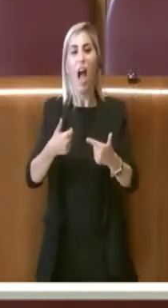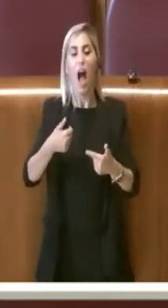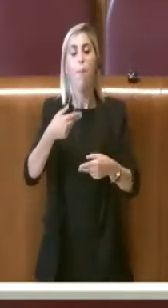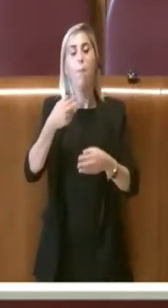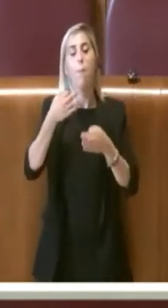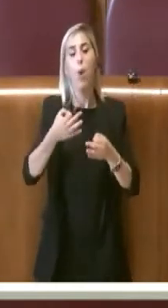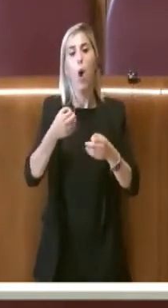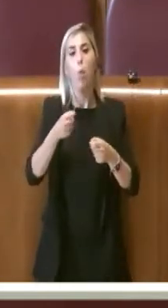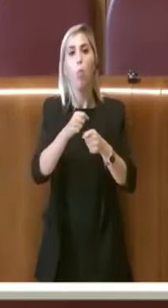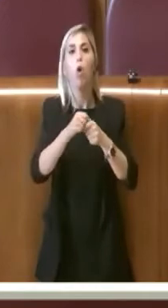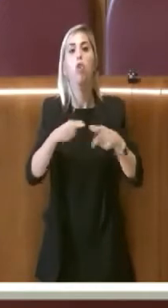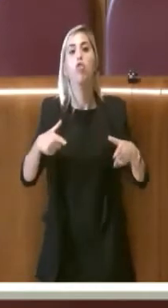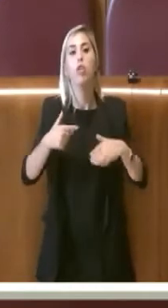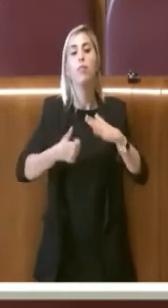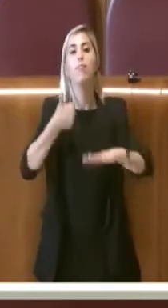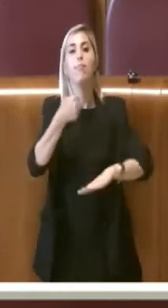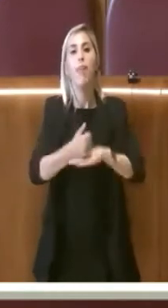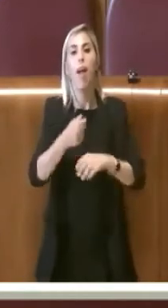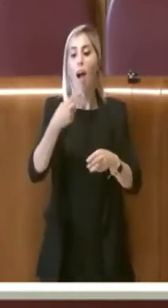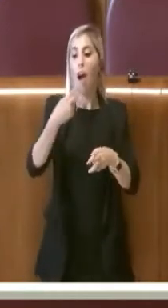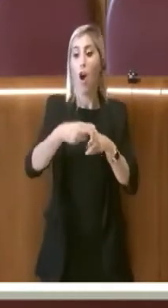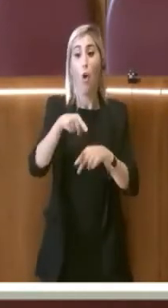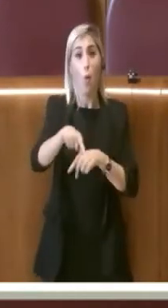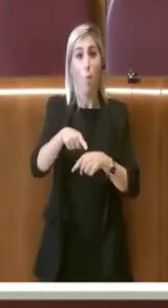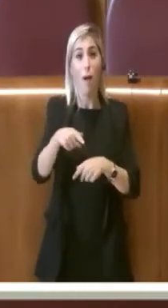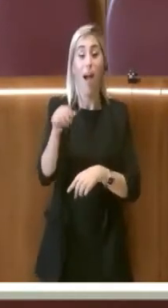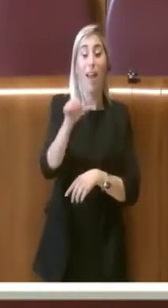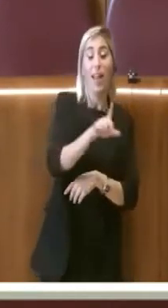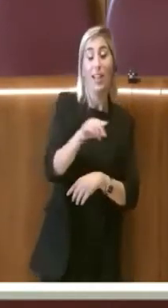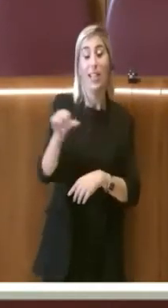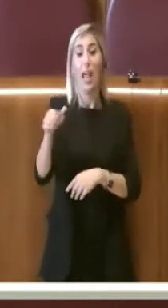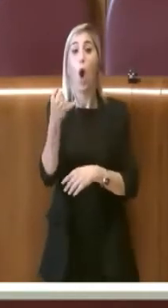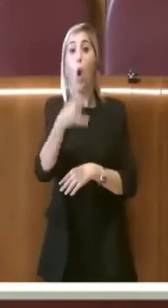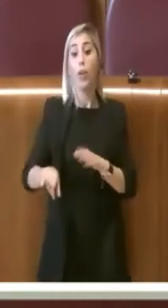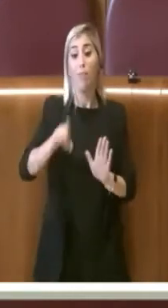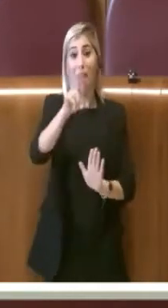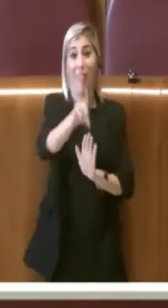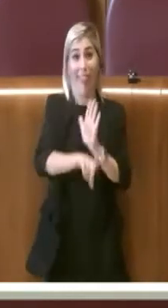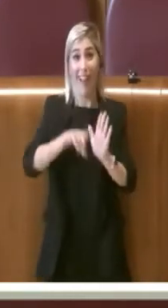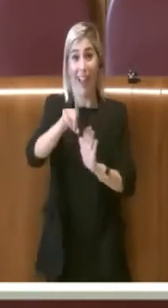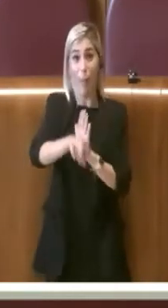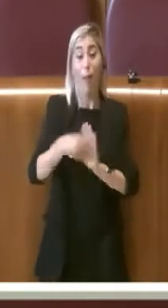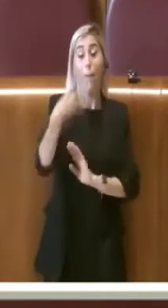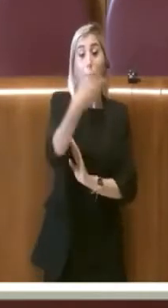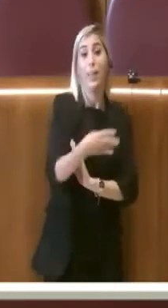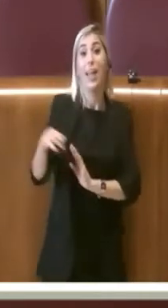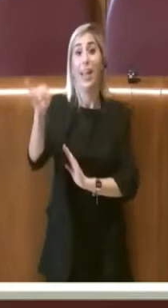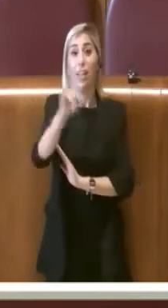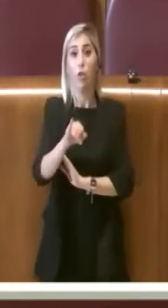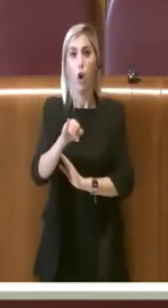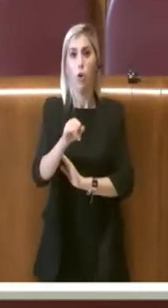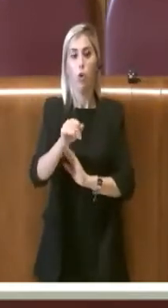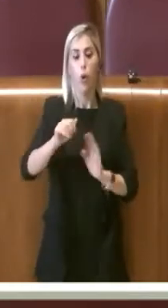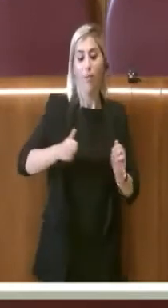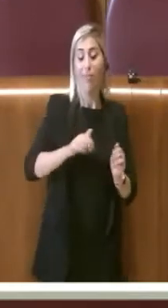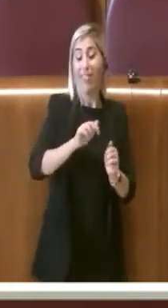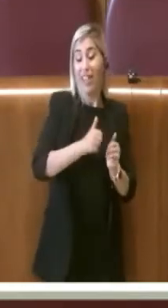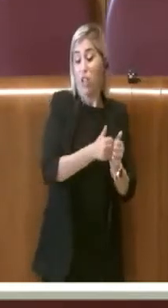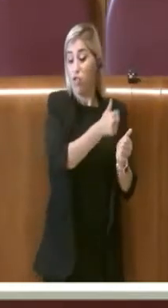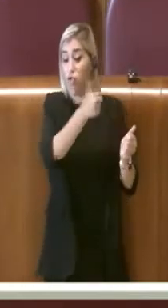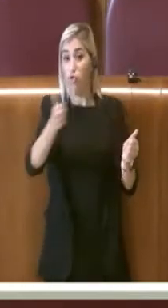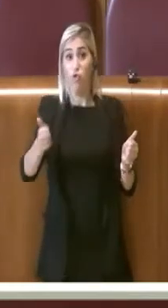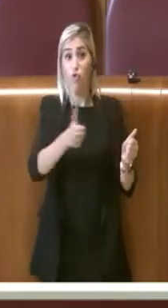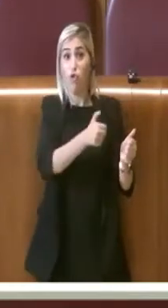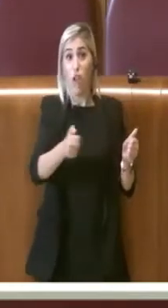onoraria a Leliana Segre. Ultima delibera, quella sul Milite Gnoto. Siamo al centenario della